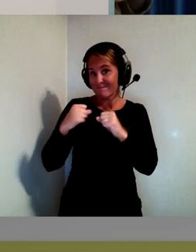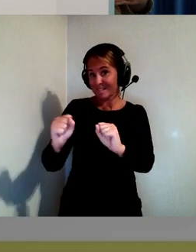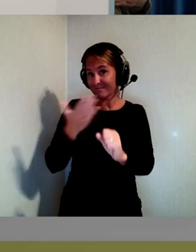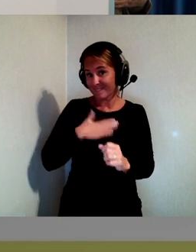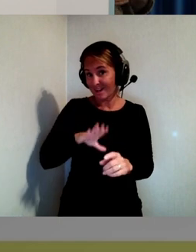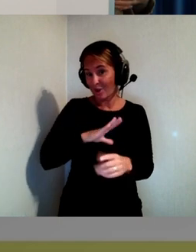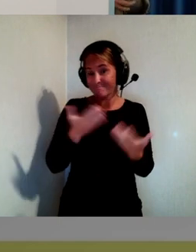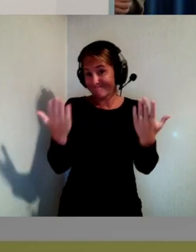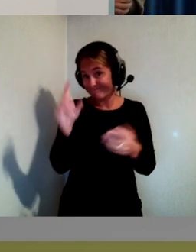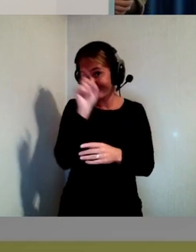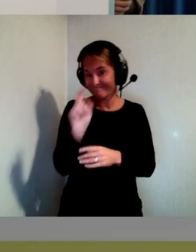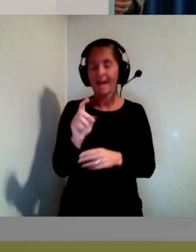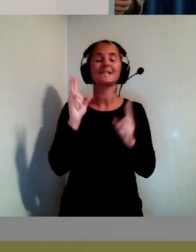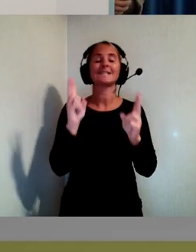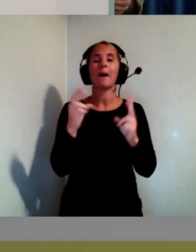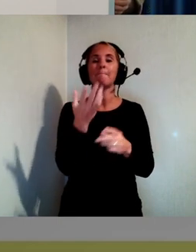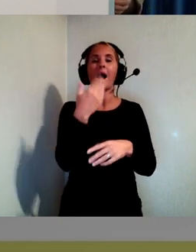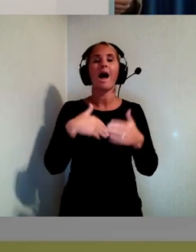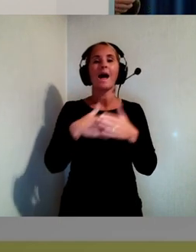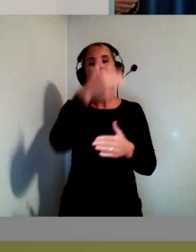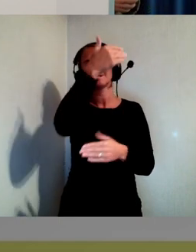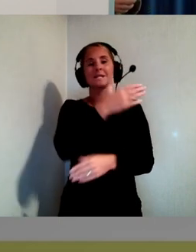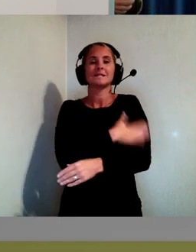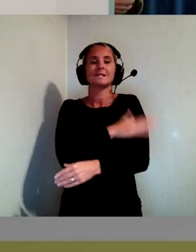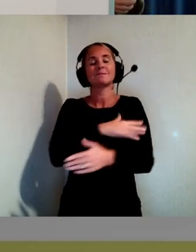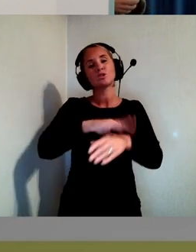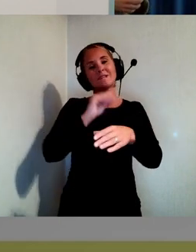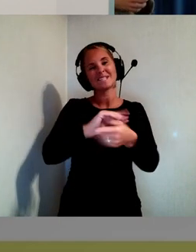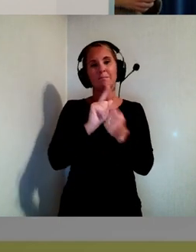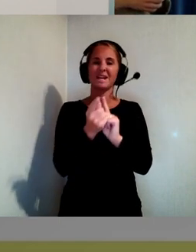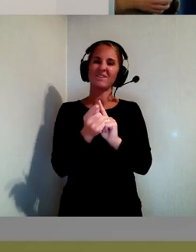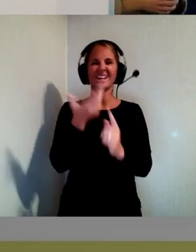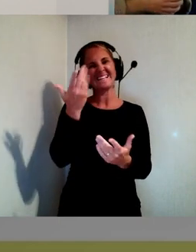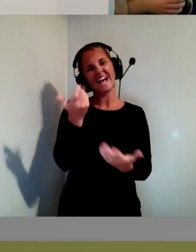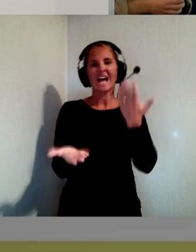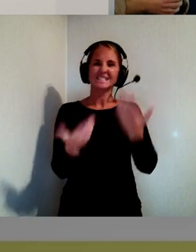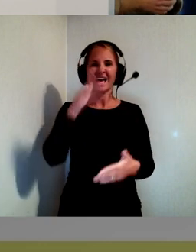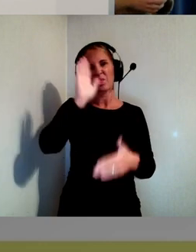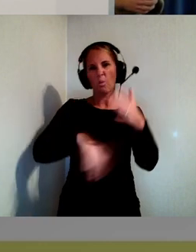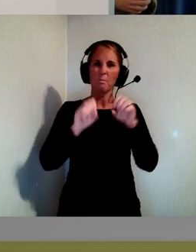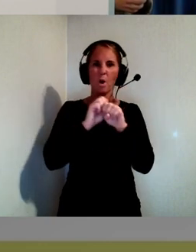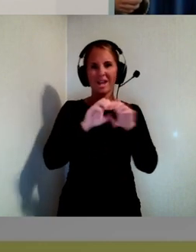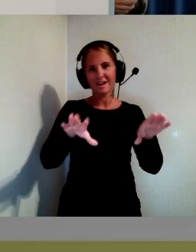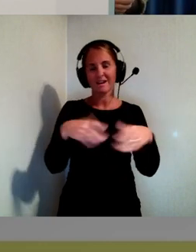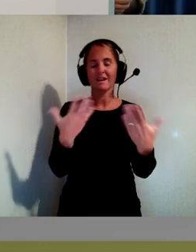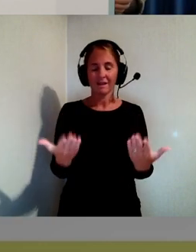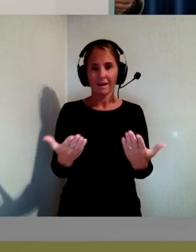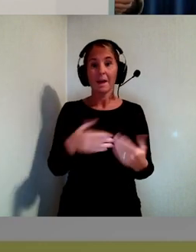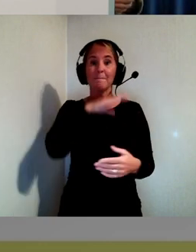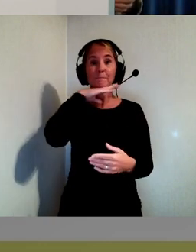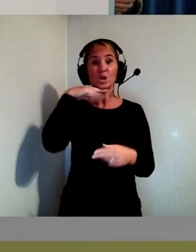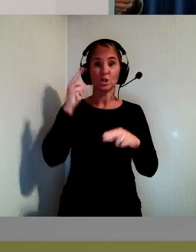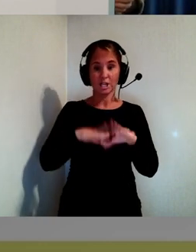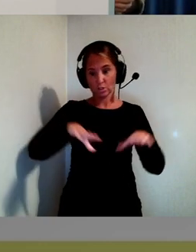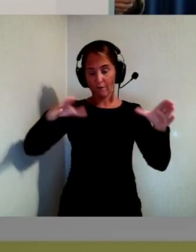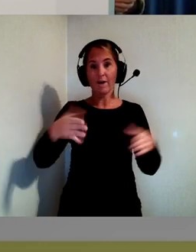Samma webbtjänst på svenska blev däremot ganska innehållsfattig. Då beskrevs den här bilden som en mysig soffa där